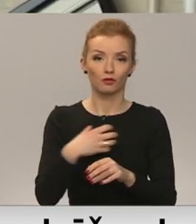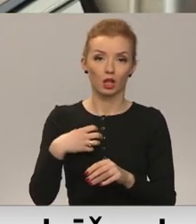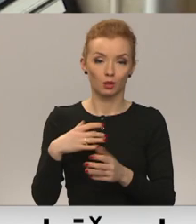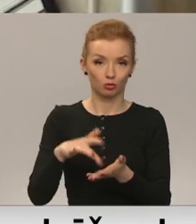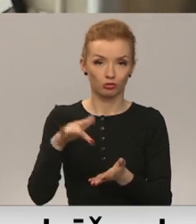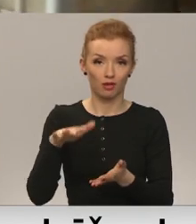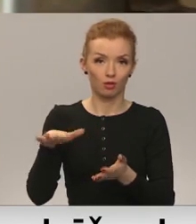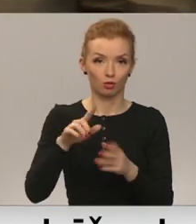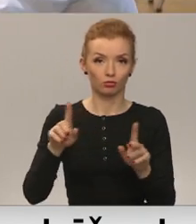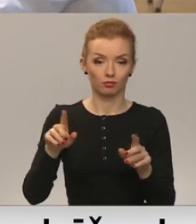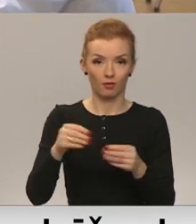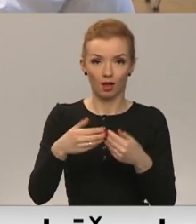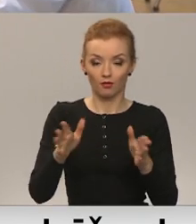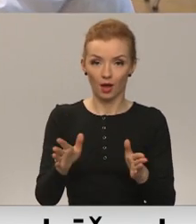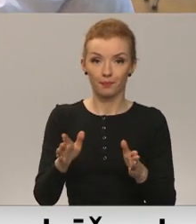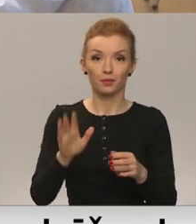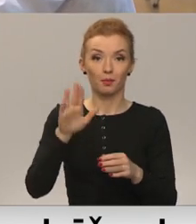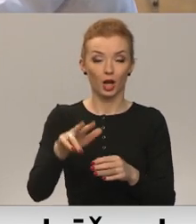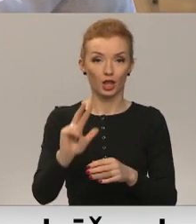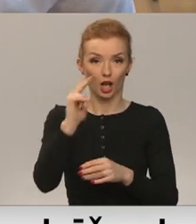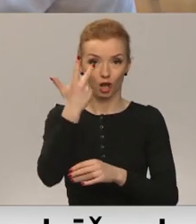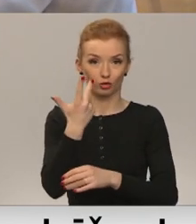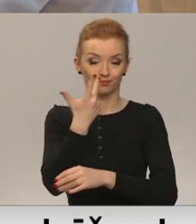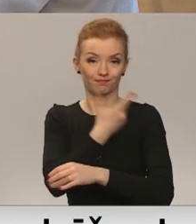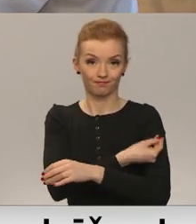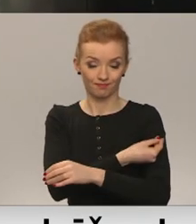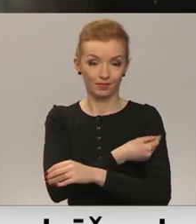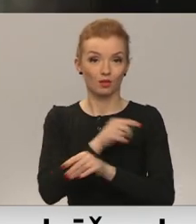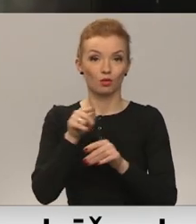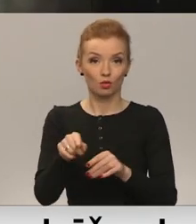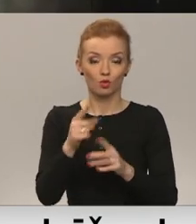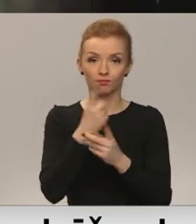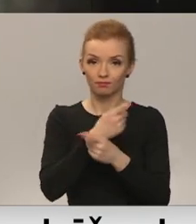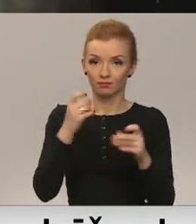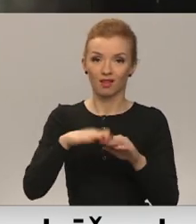Jautājums par trešās covidu potas saņemšanu aktualizēts līdz ar koronavīrusa Omikronu paveidīsplatību paslēt.